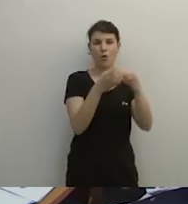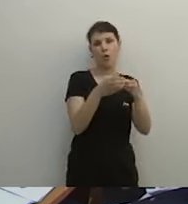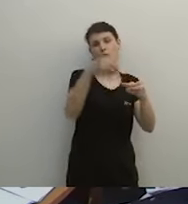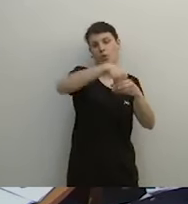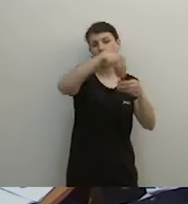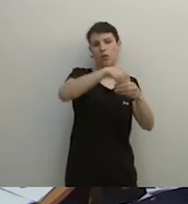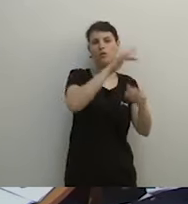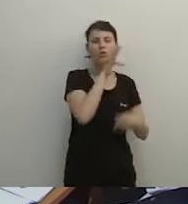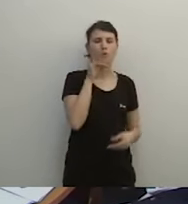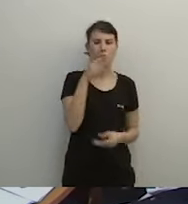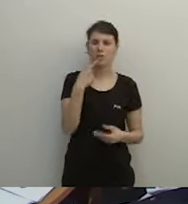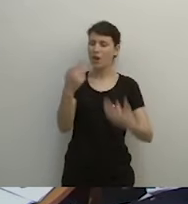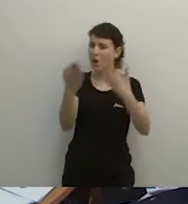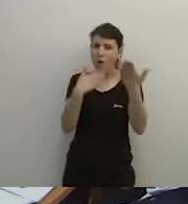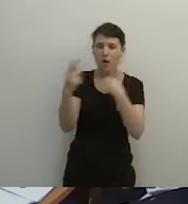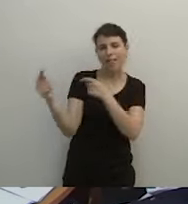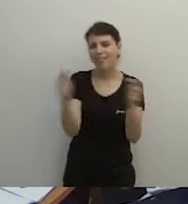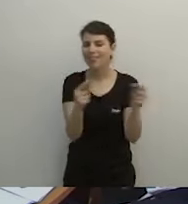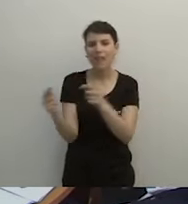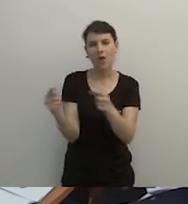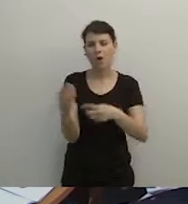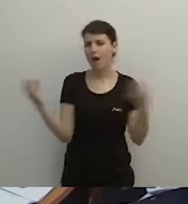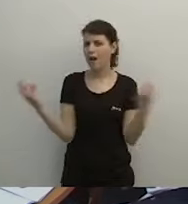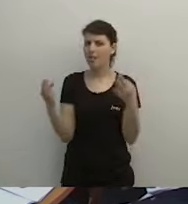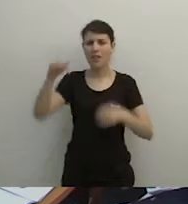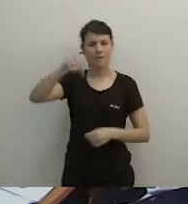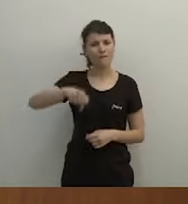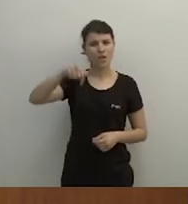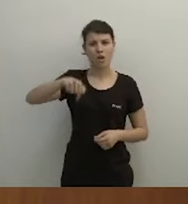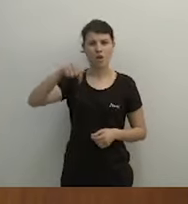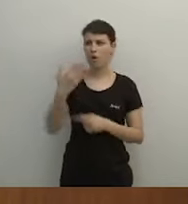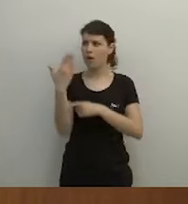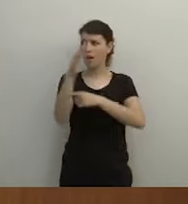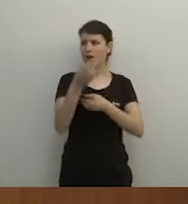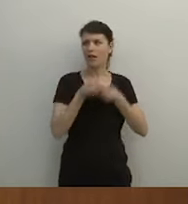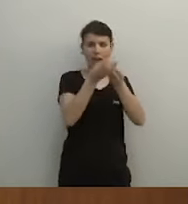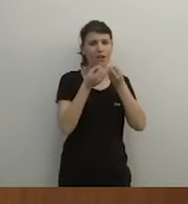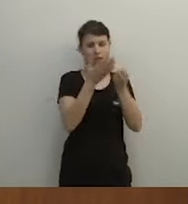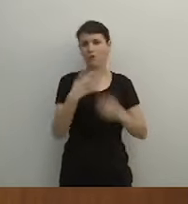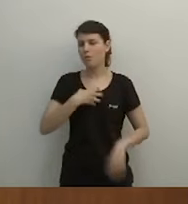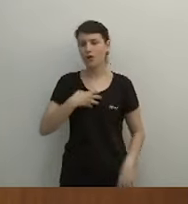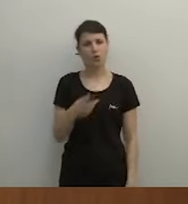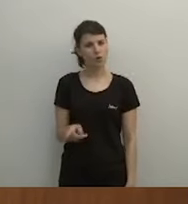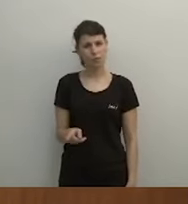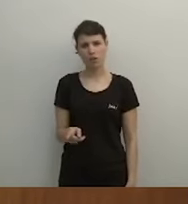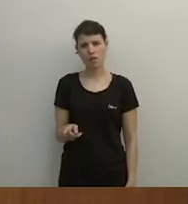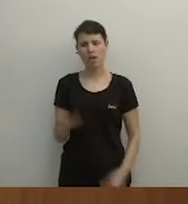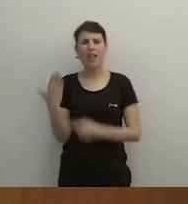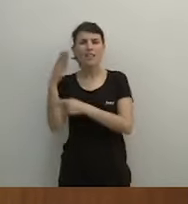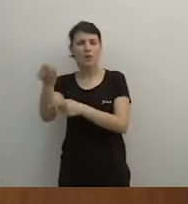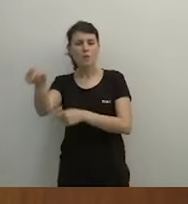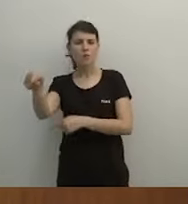Si vol ser un home de diàleg i regeneració, avui no pot votar aquest informe. Demostra que no estan